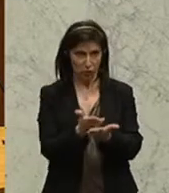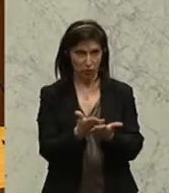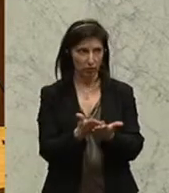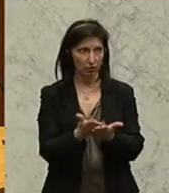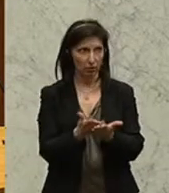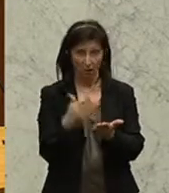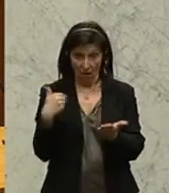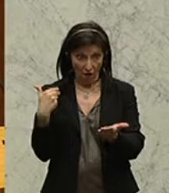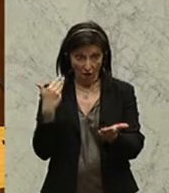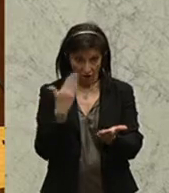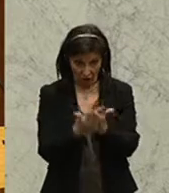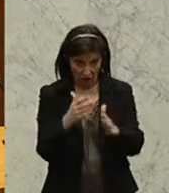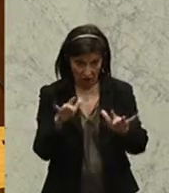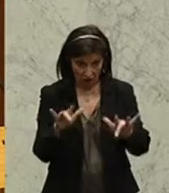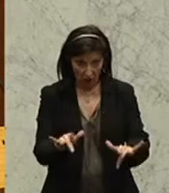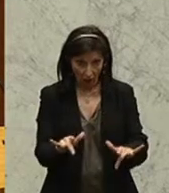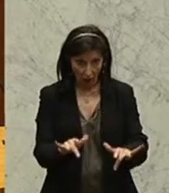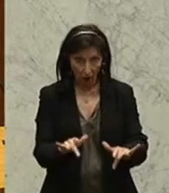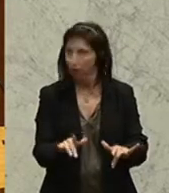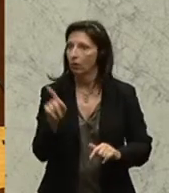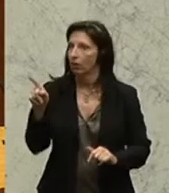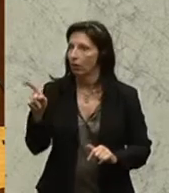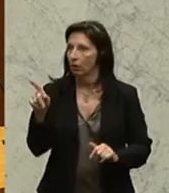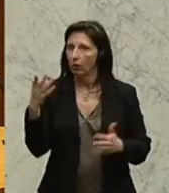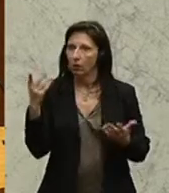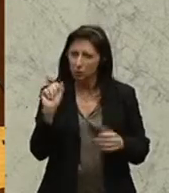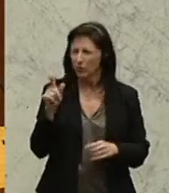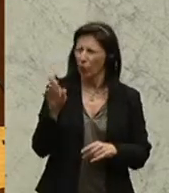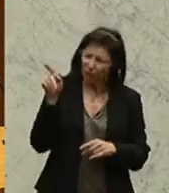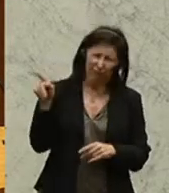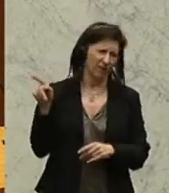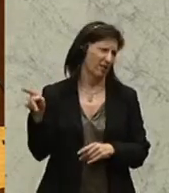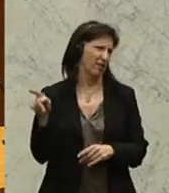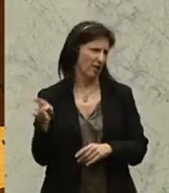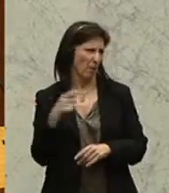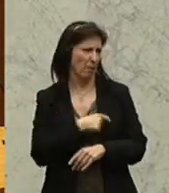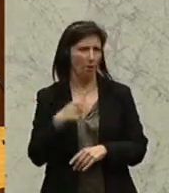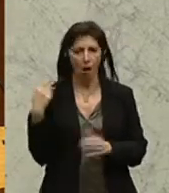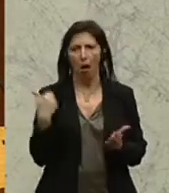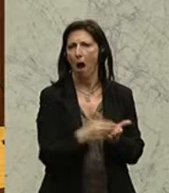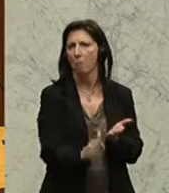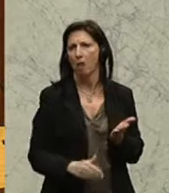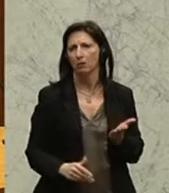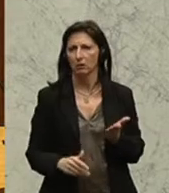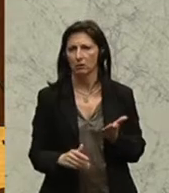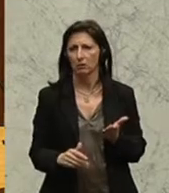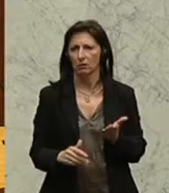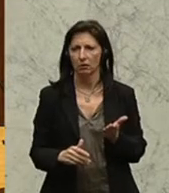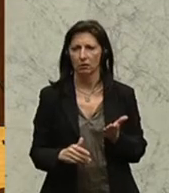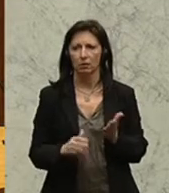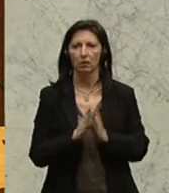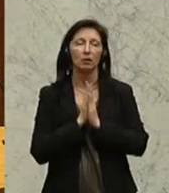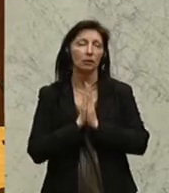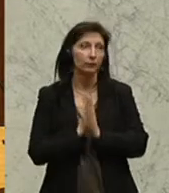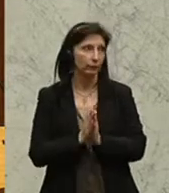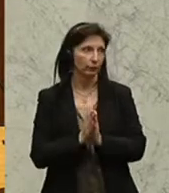Kaum ist der Vorschlag auf dem Tisch, wird er auch von Ihrer oder gerade von Ihrer Fraktion abgelehnt. Also versuchen